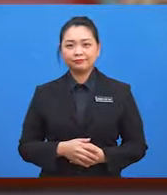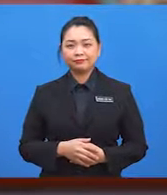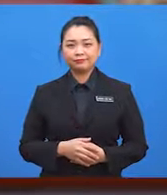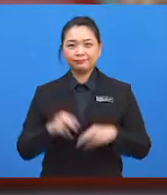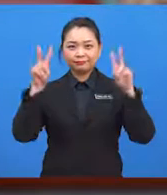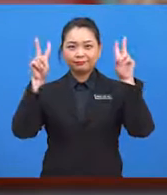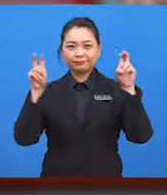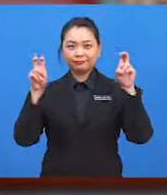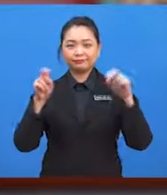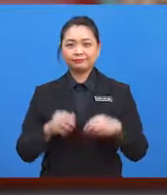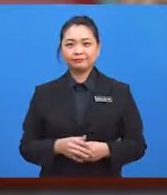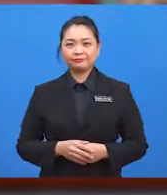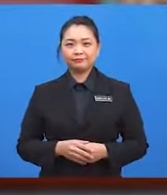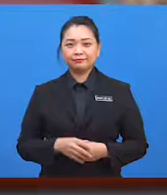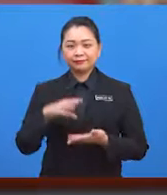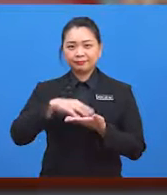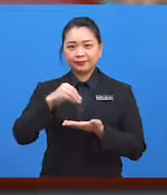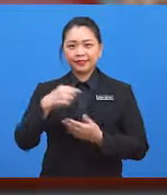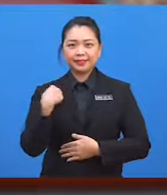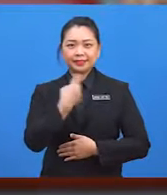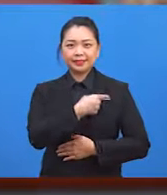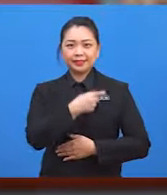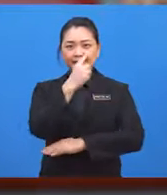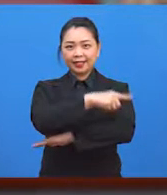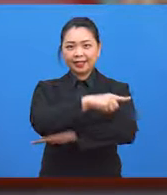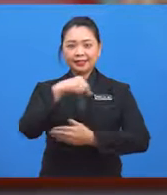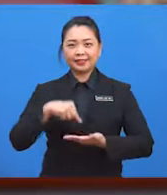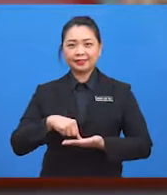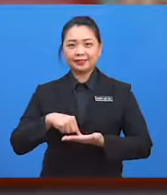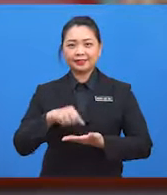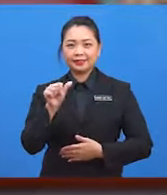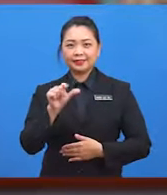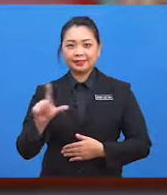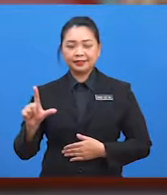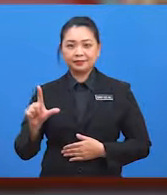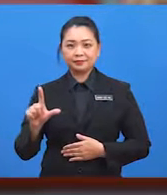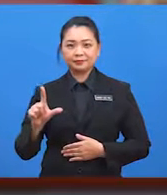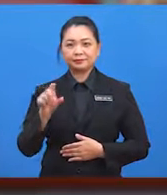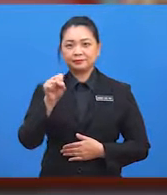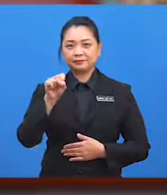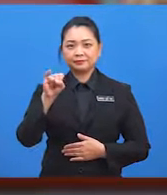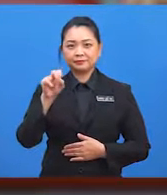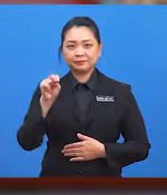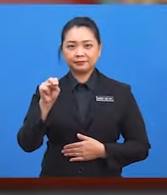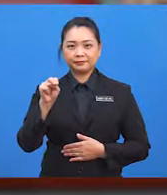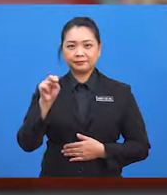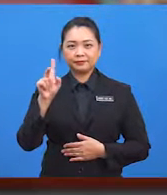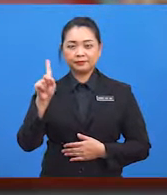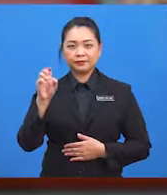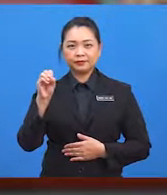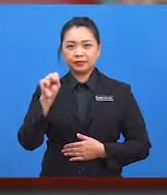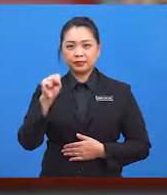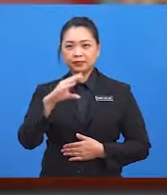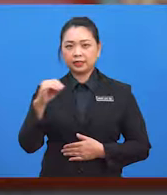Tajuk pembelajaran kita hari ini ialah sinus, cosinus